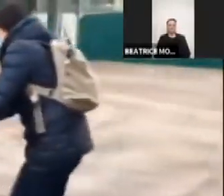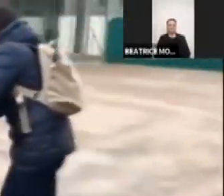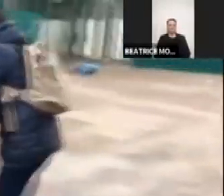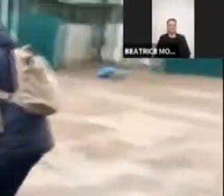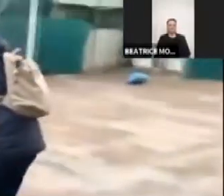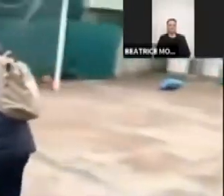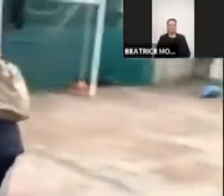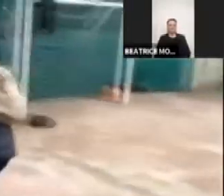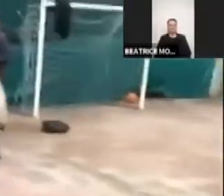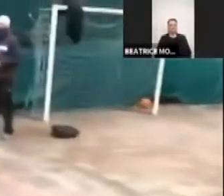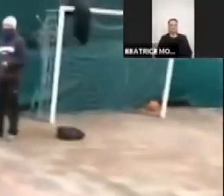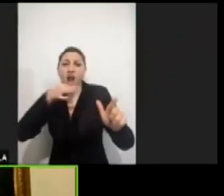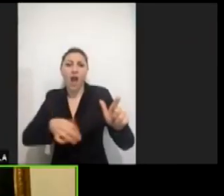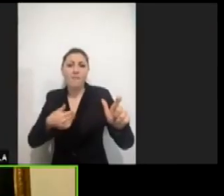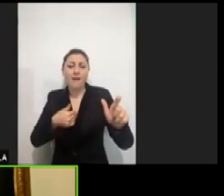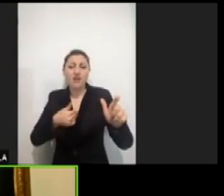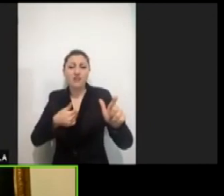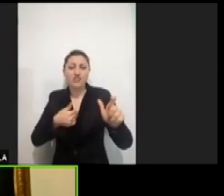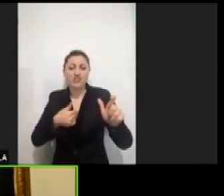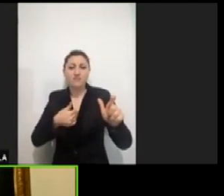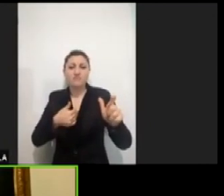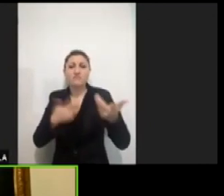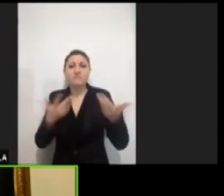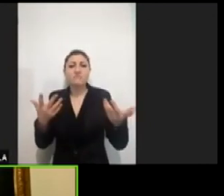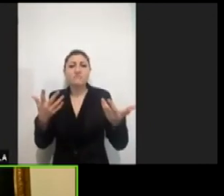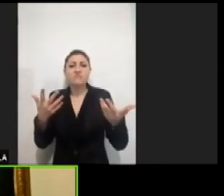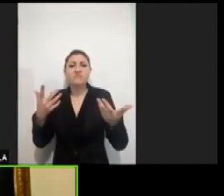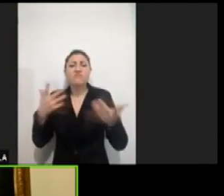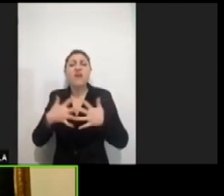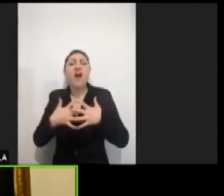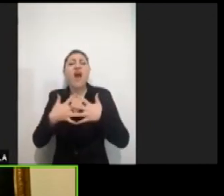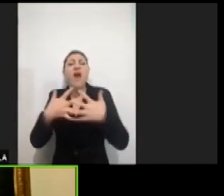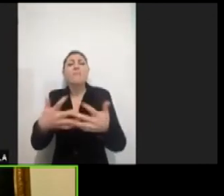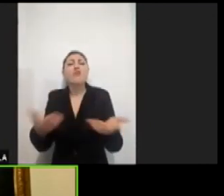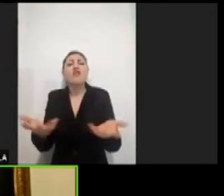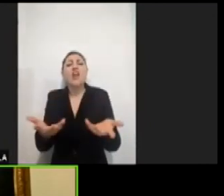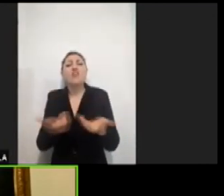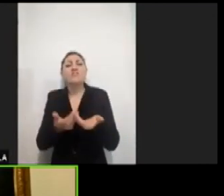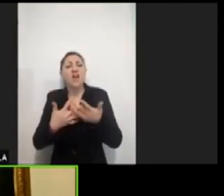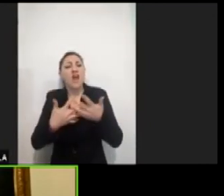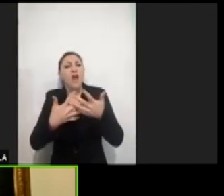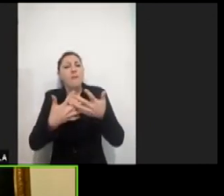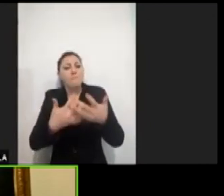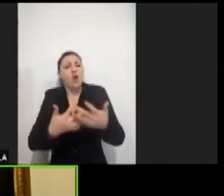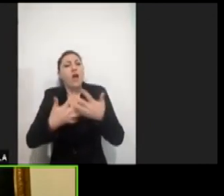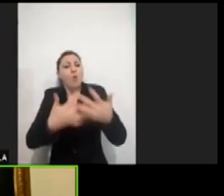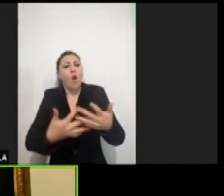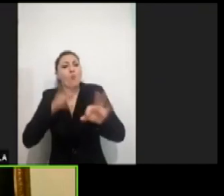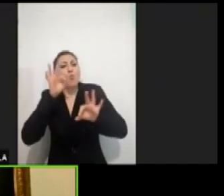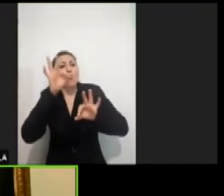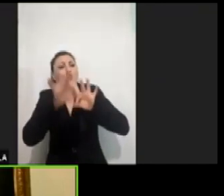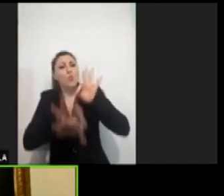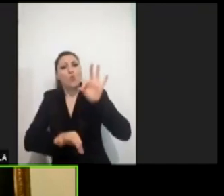'amore non è quello che accudisce in modo da creare dipendenza, ma quello